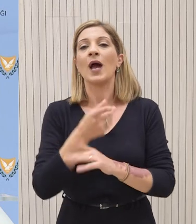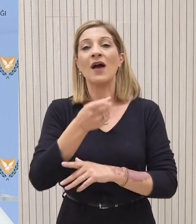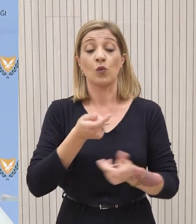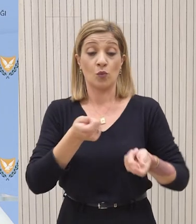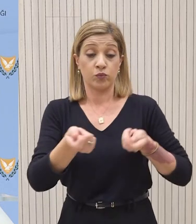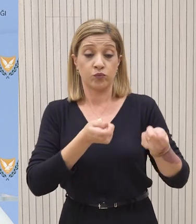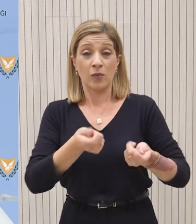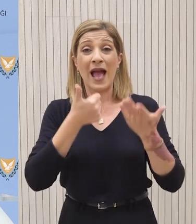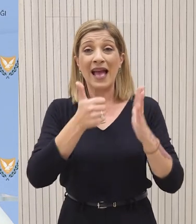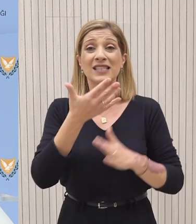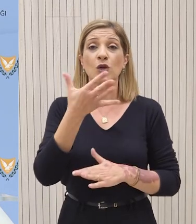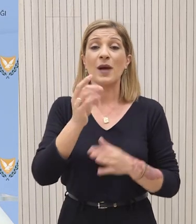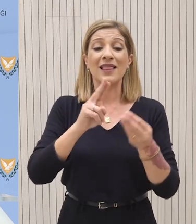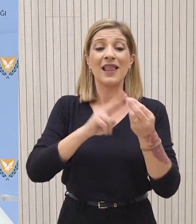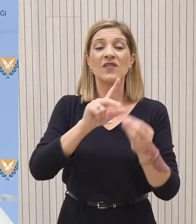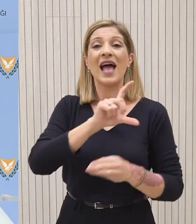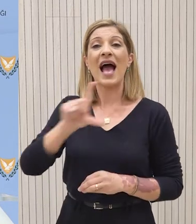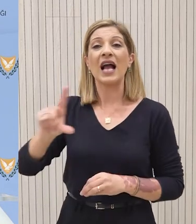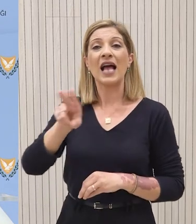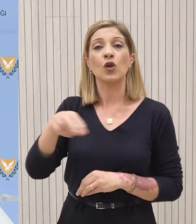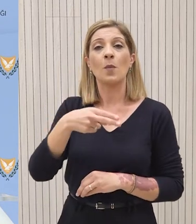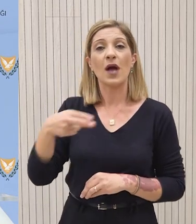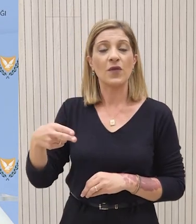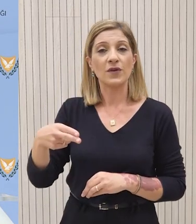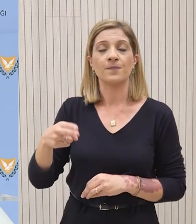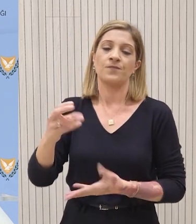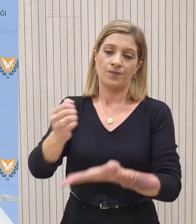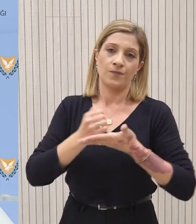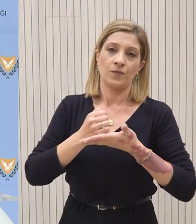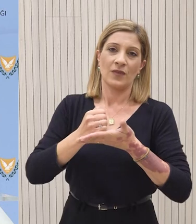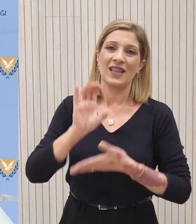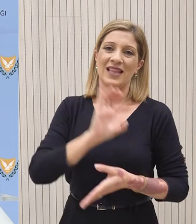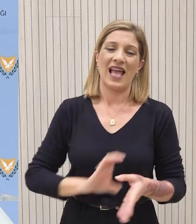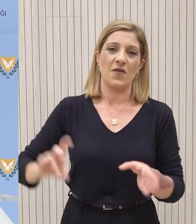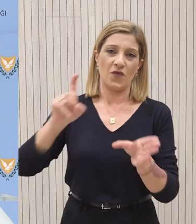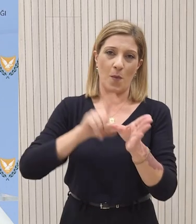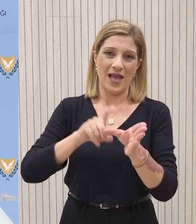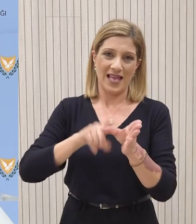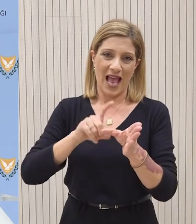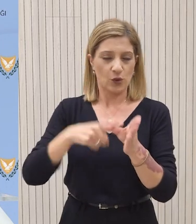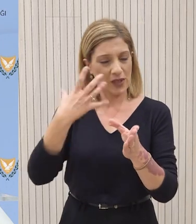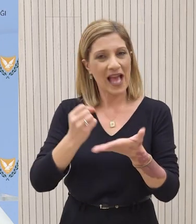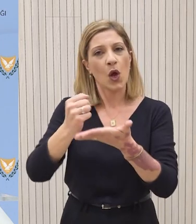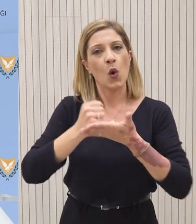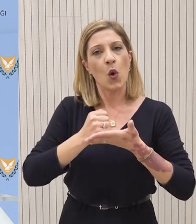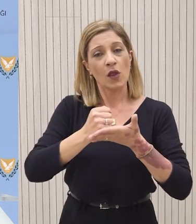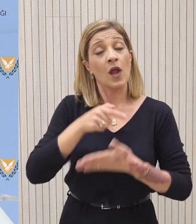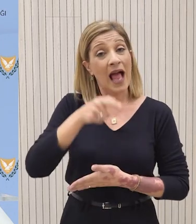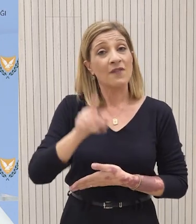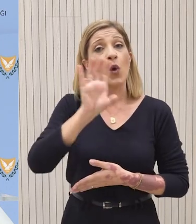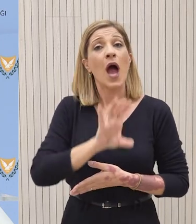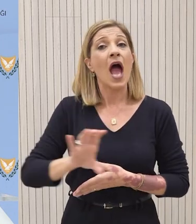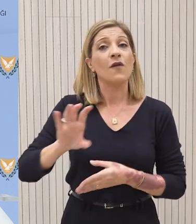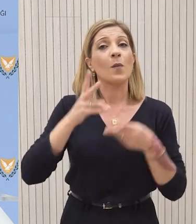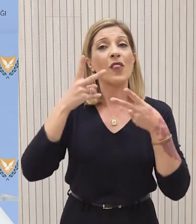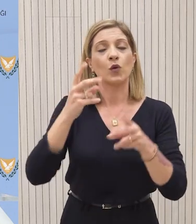χορηγίες ύψους 657 εκατομμυρίων ευρώ από κονδύλια της Ευρωπαϊκής Ένωσης στον μηχανισμό συνδέοντας την Ευρώπη και αποτελεί ευρωπαϊκό έργο